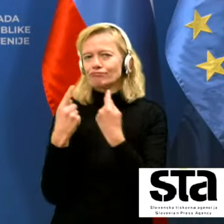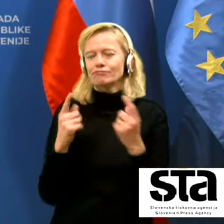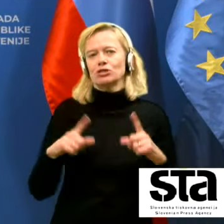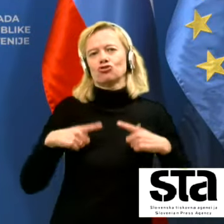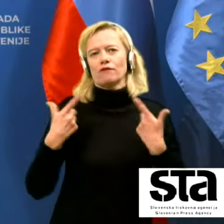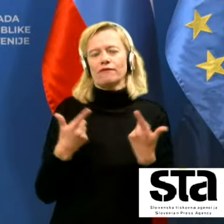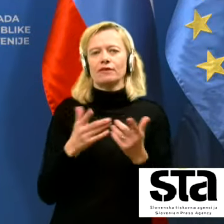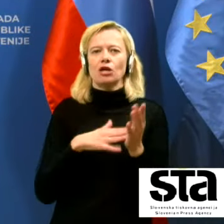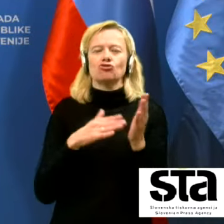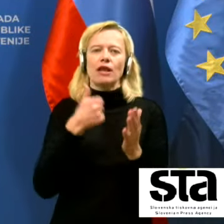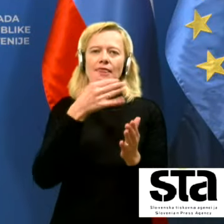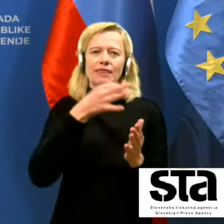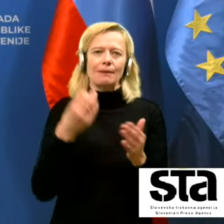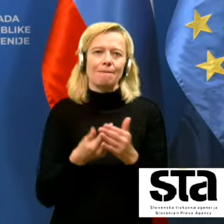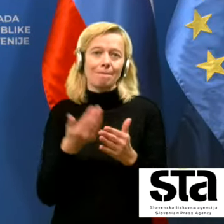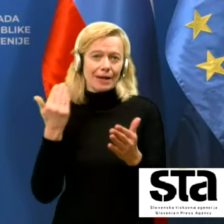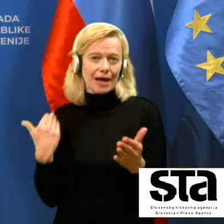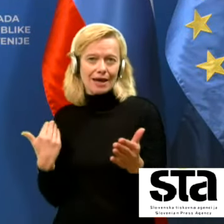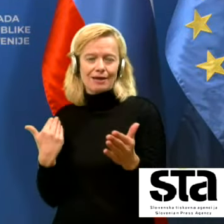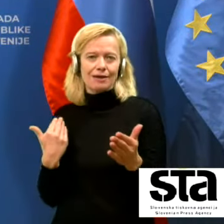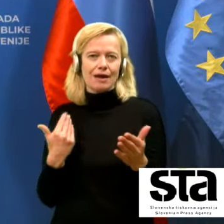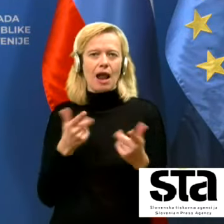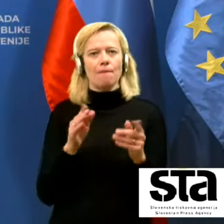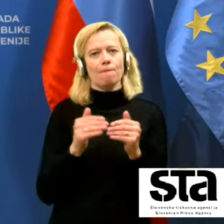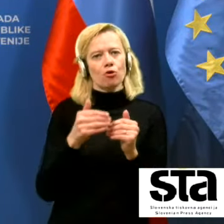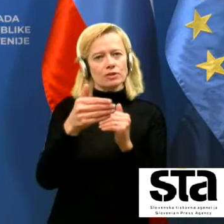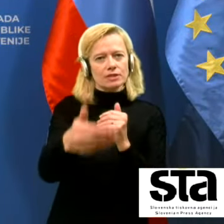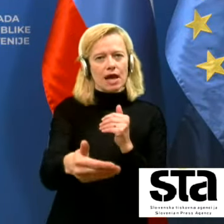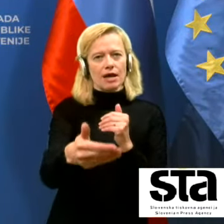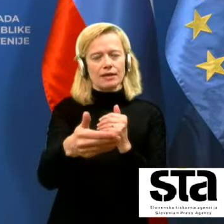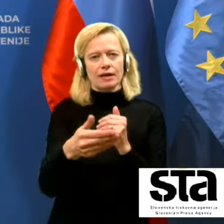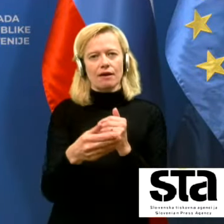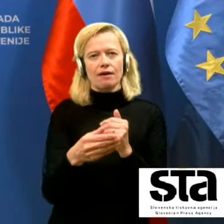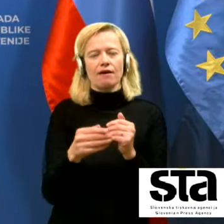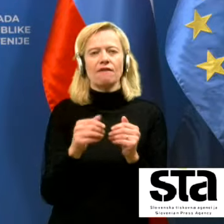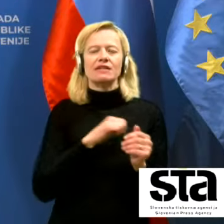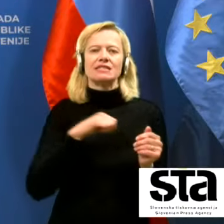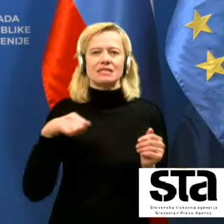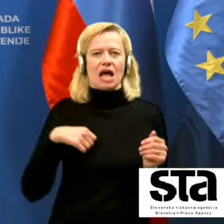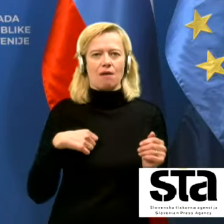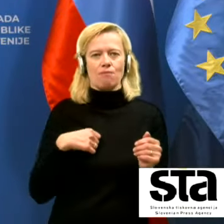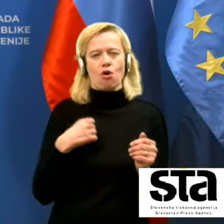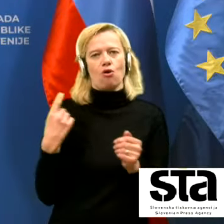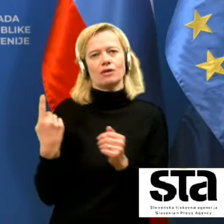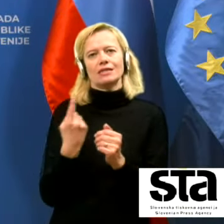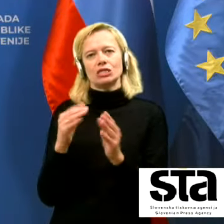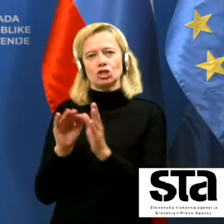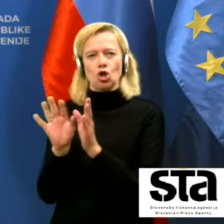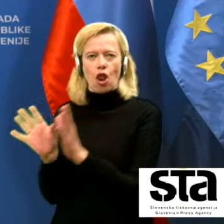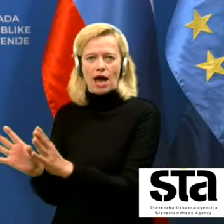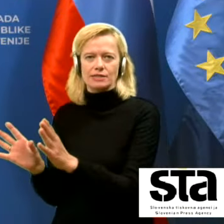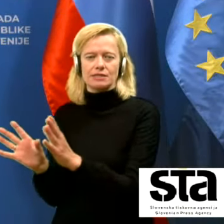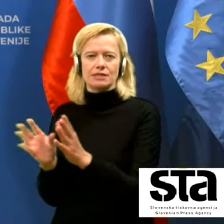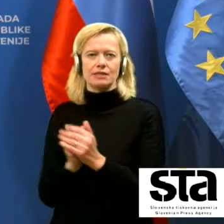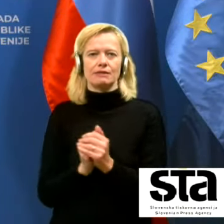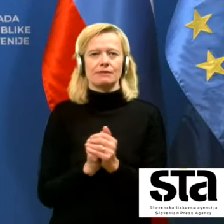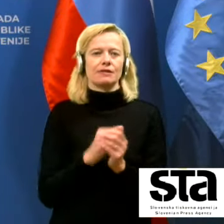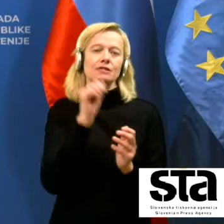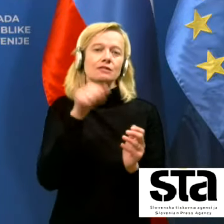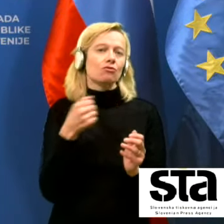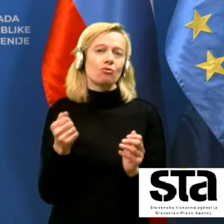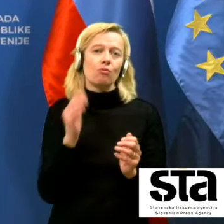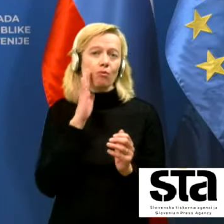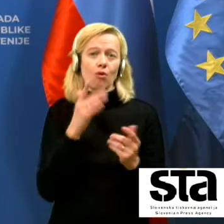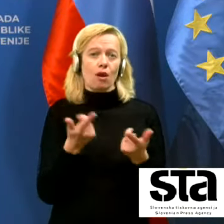morda kakšen dan prej in tudi pozneje v neke vrste samoizolaciji, zato da bomo lahko se tudi brez